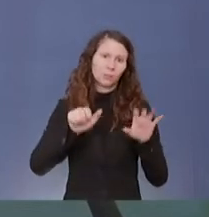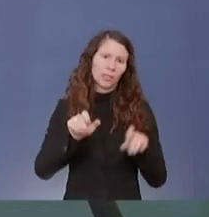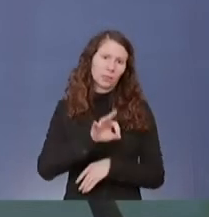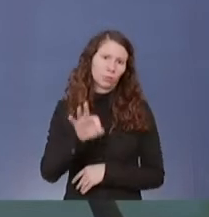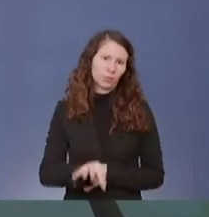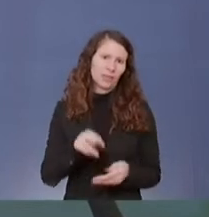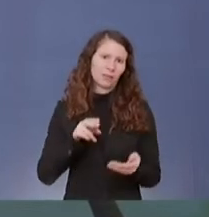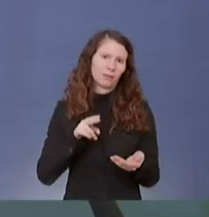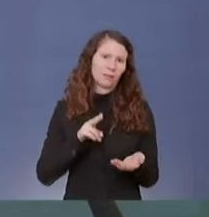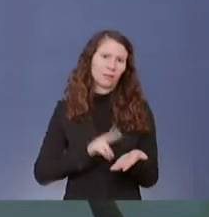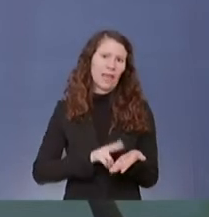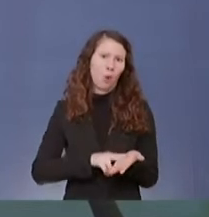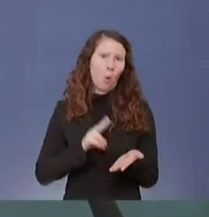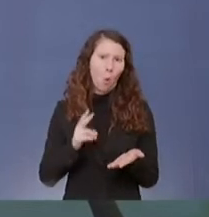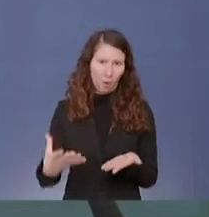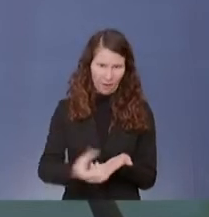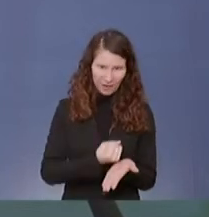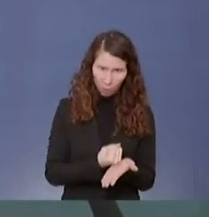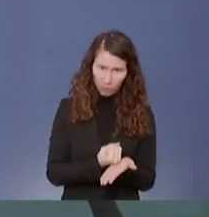Nettoeinkommens fließen?